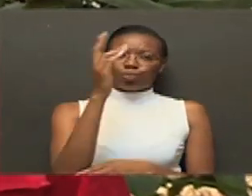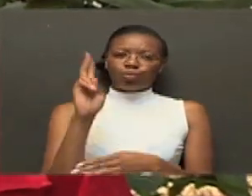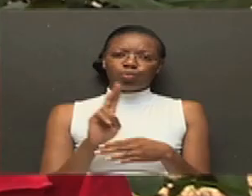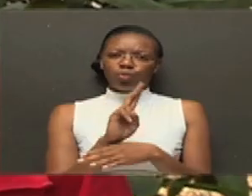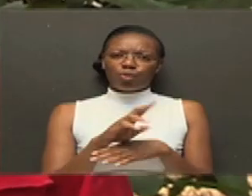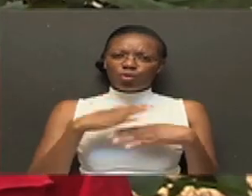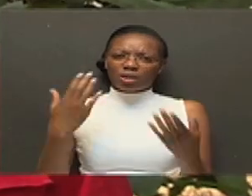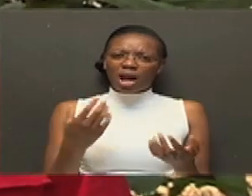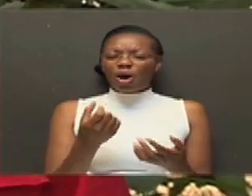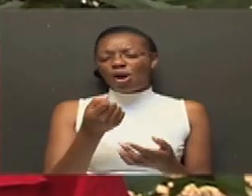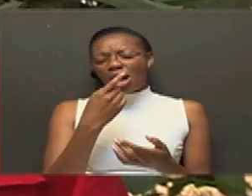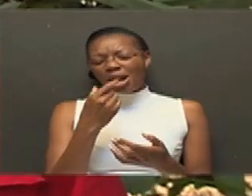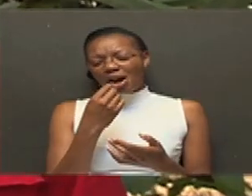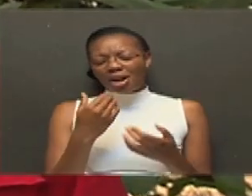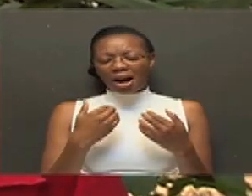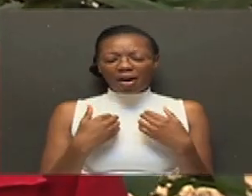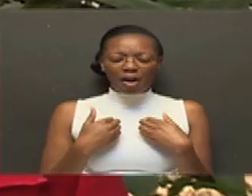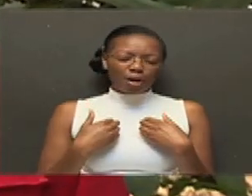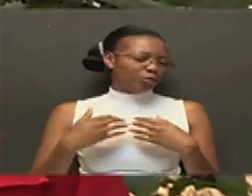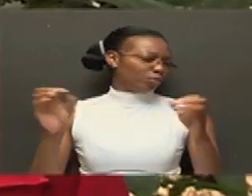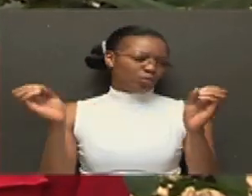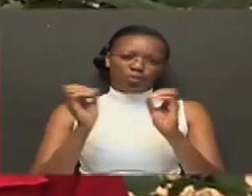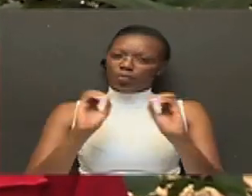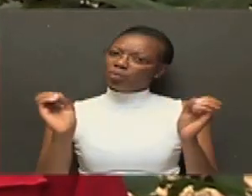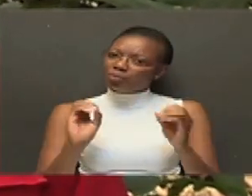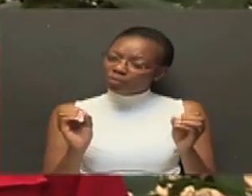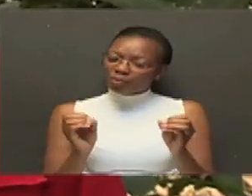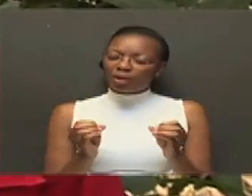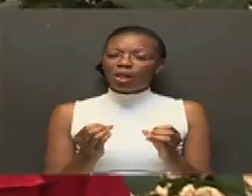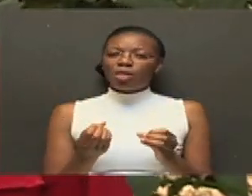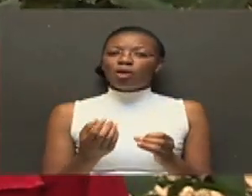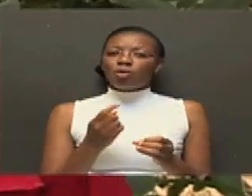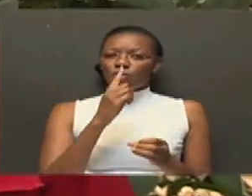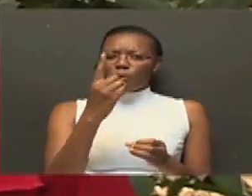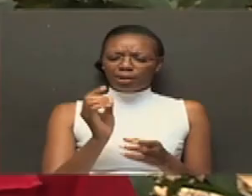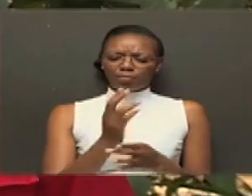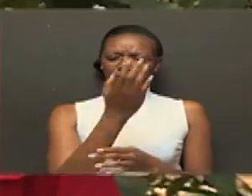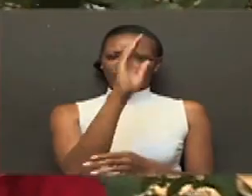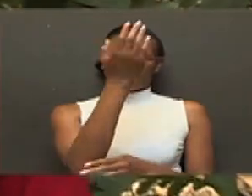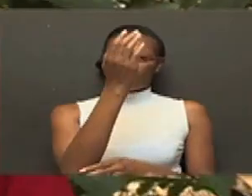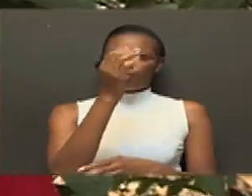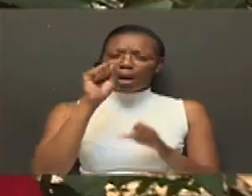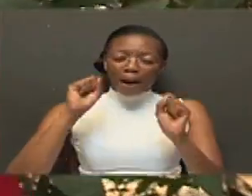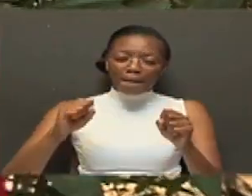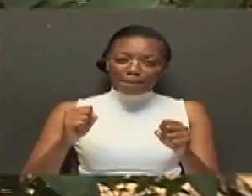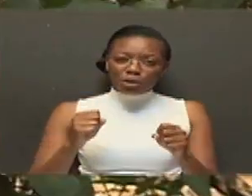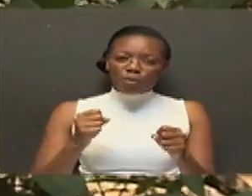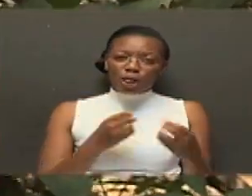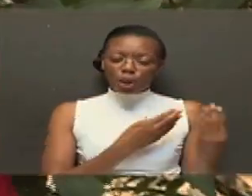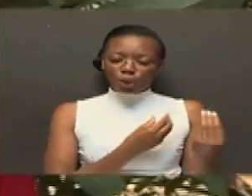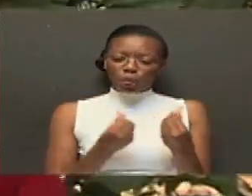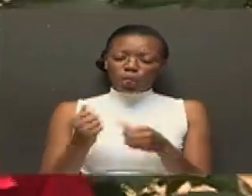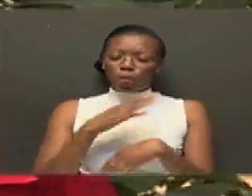watu, ati zire wanauza ni dawaza kutibu kalibu kila ugonjwa, lakini ukweli,